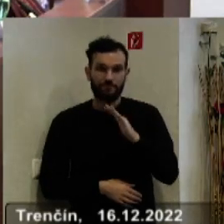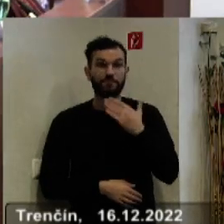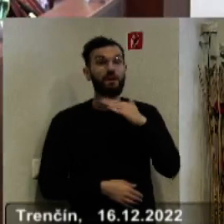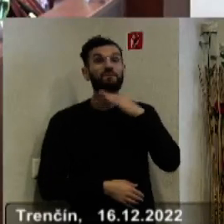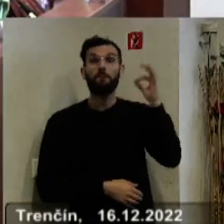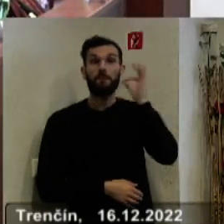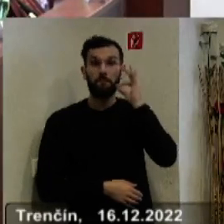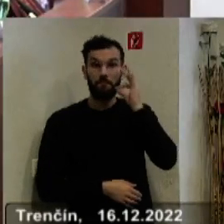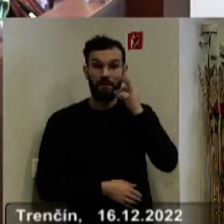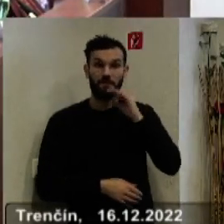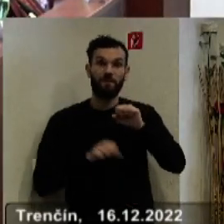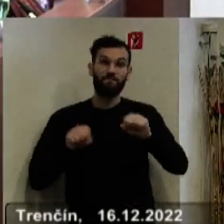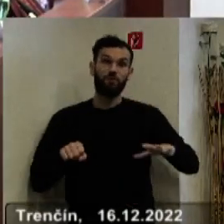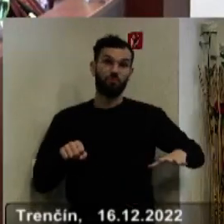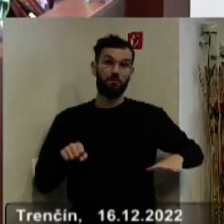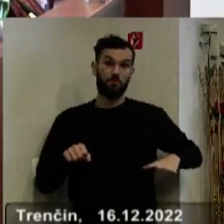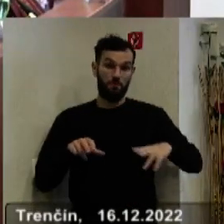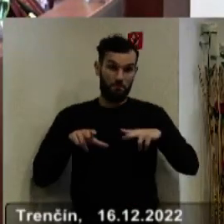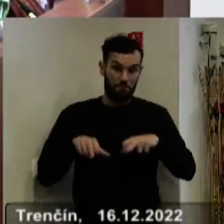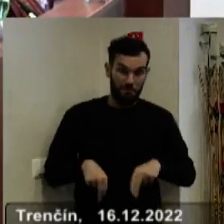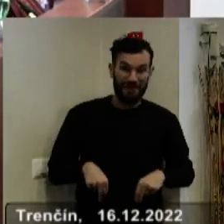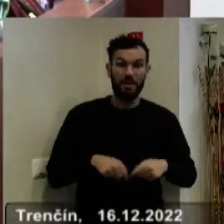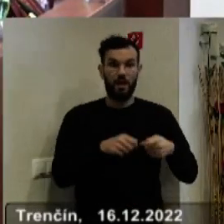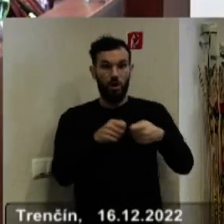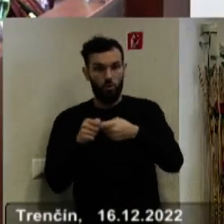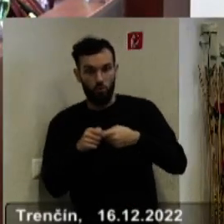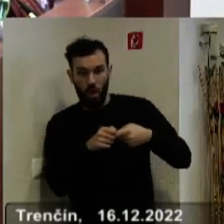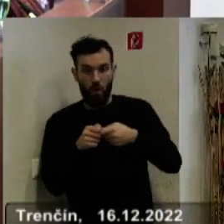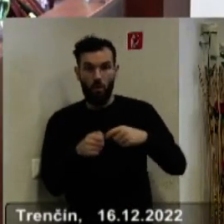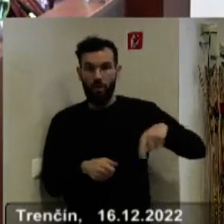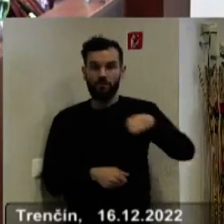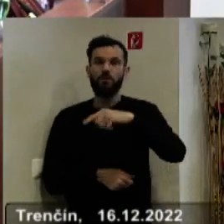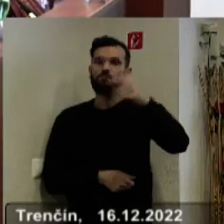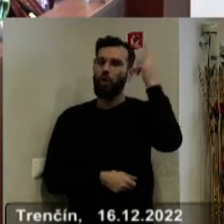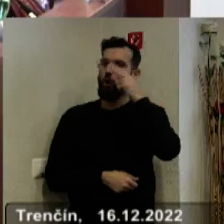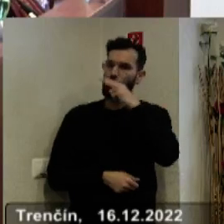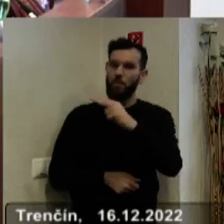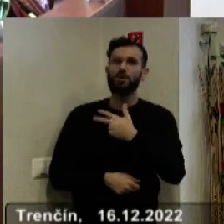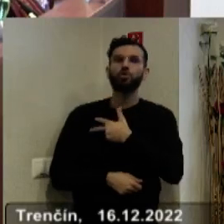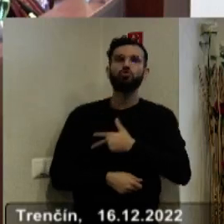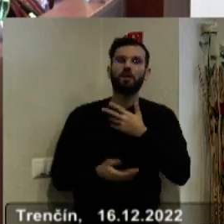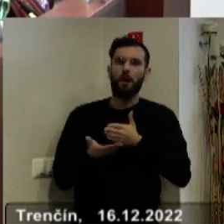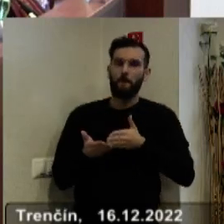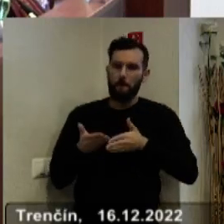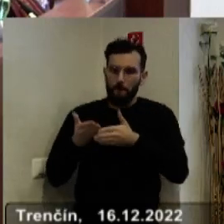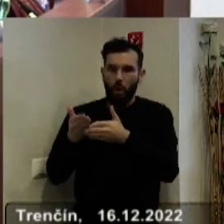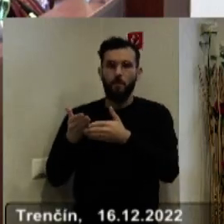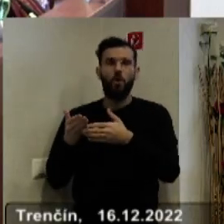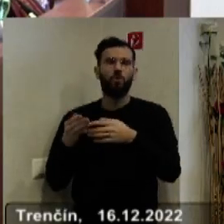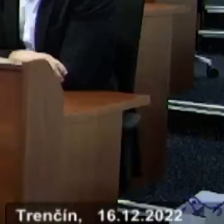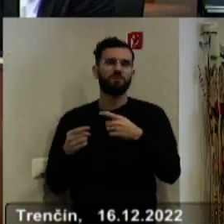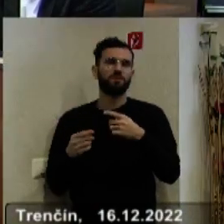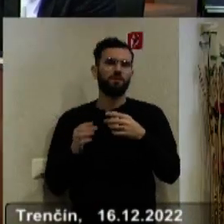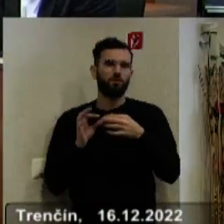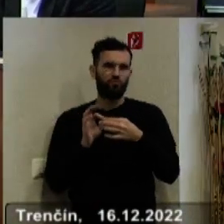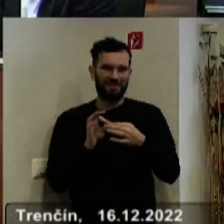Ďakujem veľmi pekne za slovo. Vážený pán predseda, vážené kolegyne, kolegovia, my sme sa bavili na Komisii sociálnej pomoci a zdravotníctva ohľadom